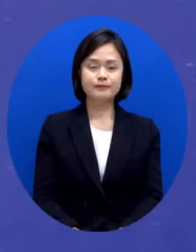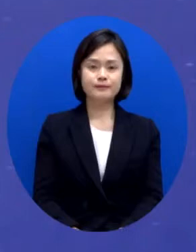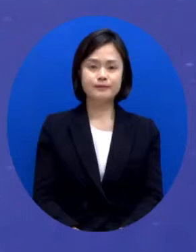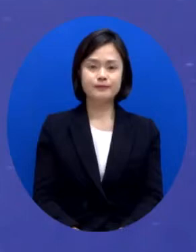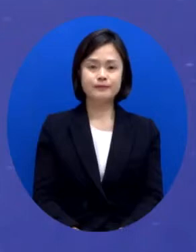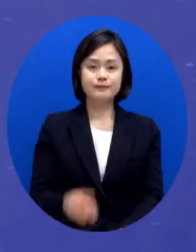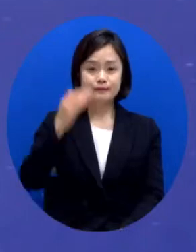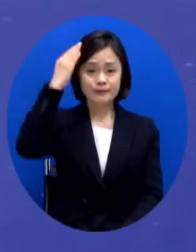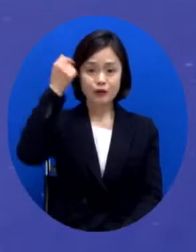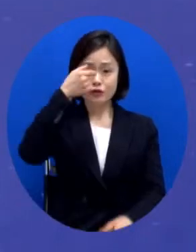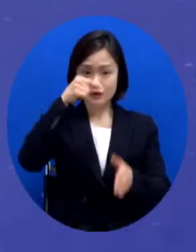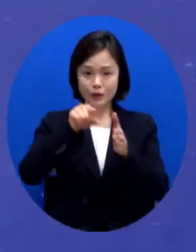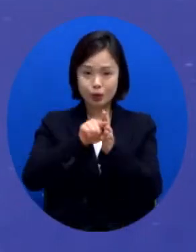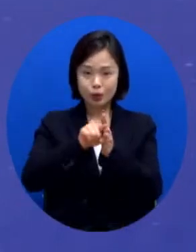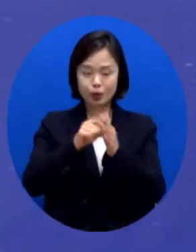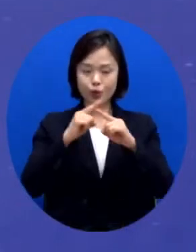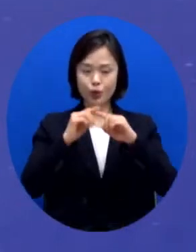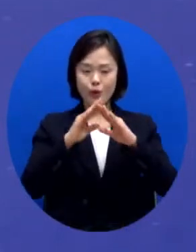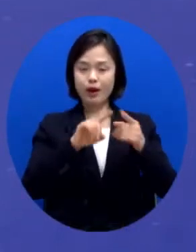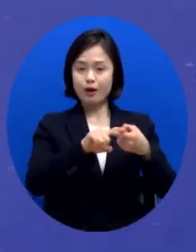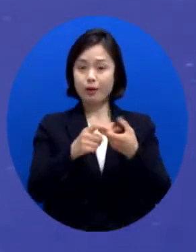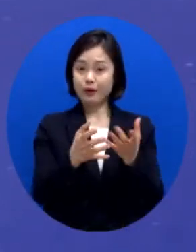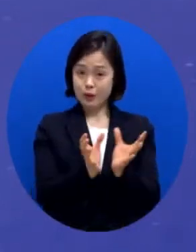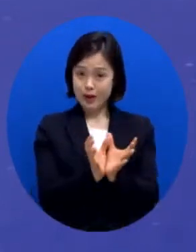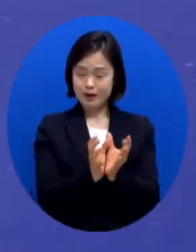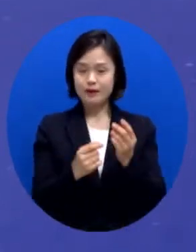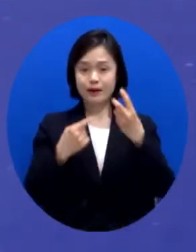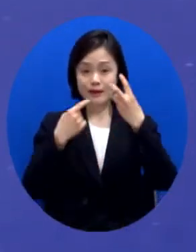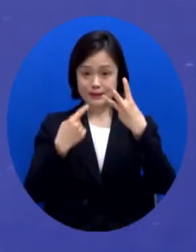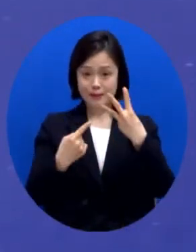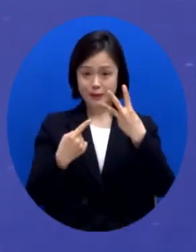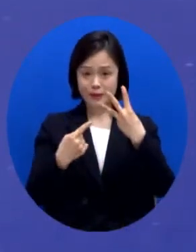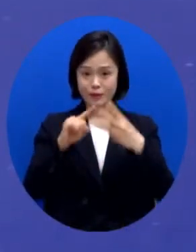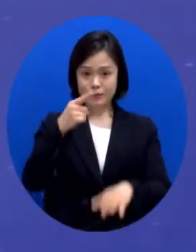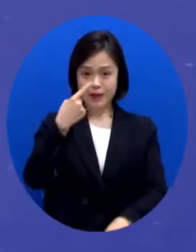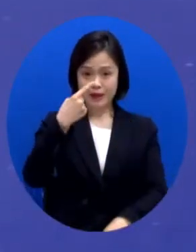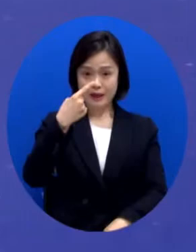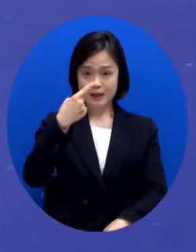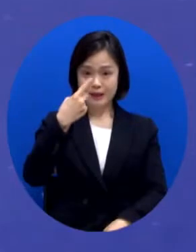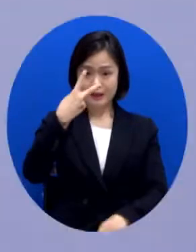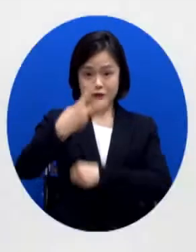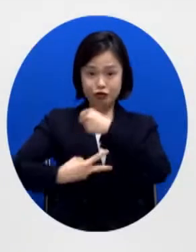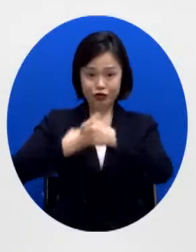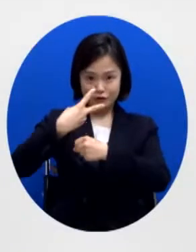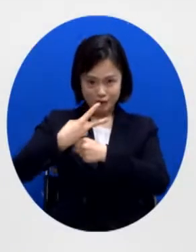한국교독교 교회협의회가 3.1운동 102주년을 맞아 성명서를 발표했습니다.